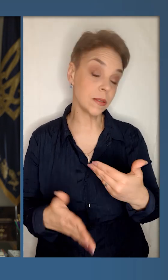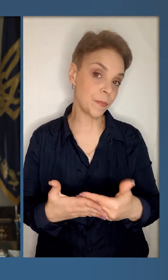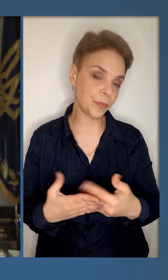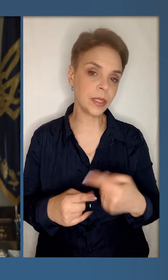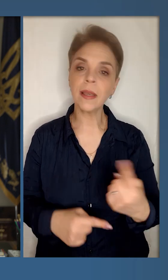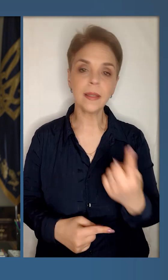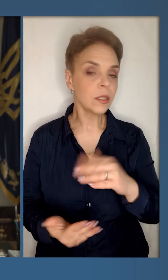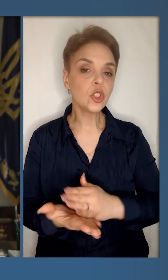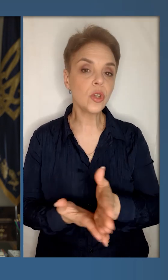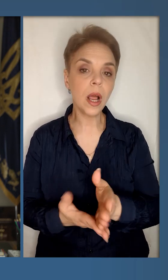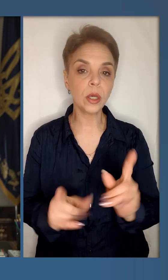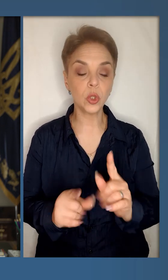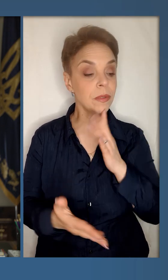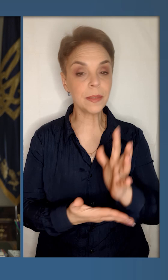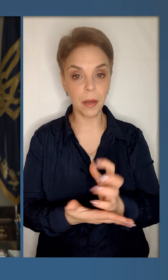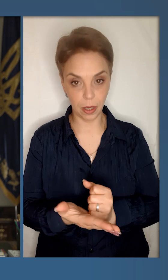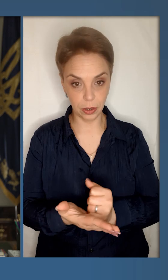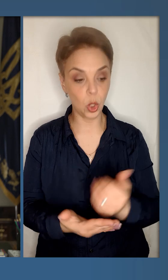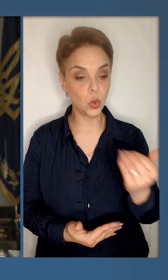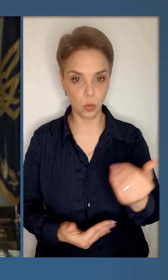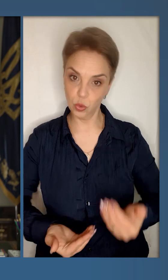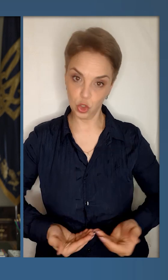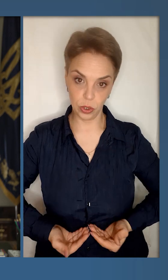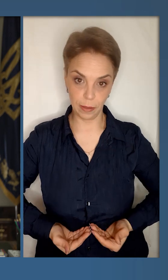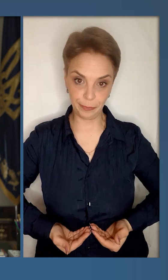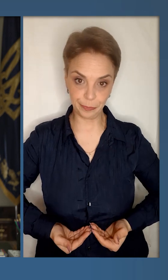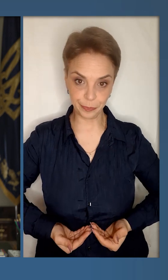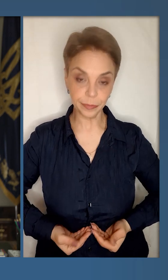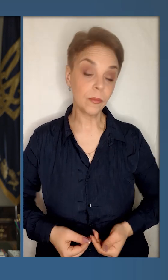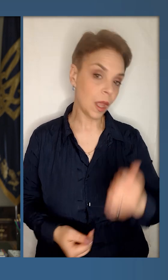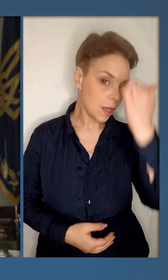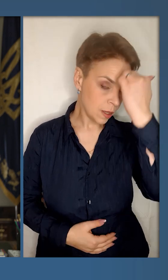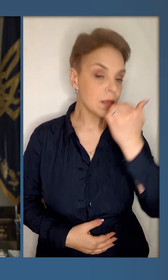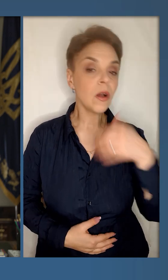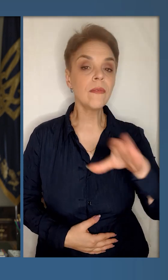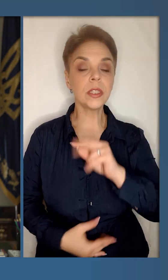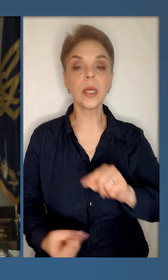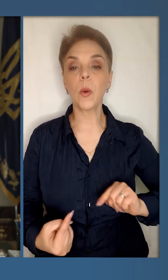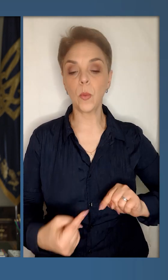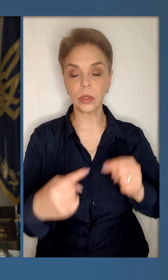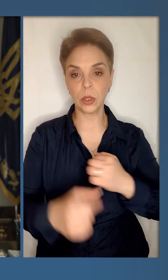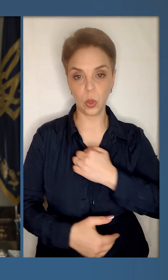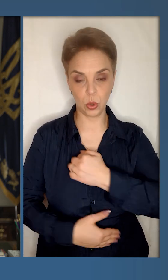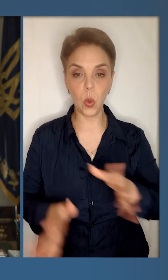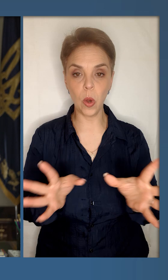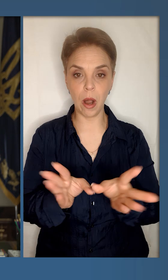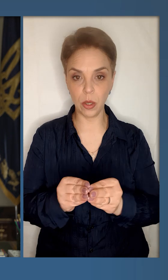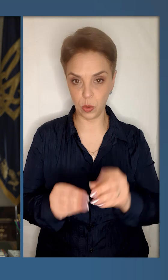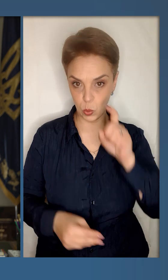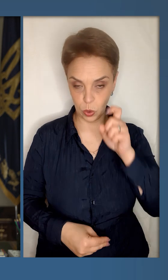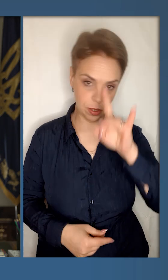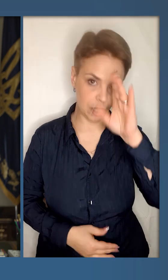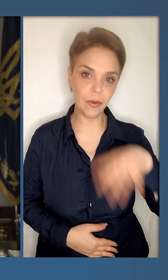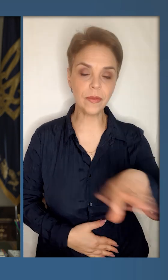лікування. І, здається, це єдиний шлях, щоб зберегти йому життя. Дякую усім, хто протистоїть злу